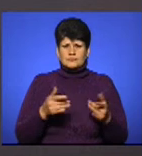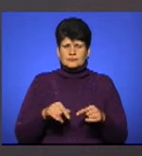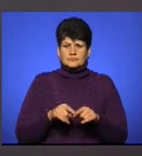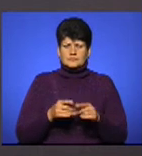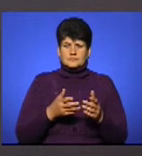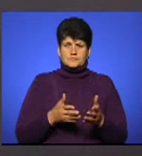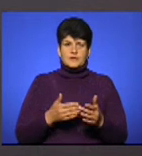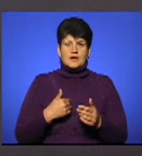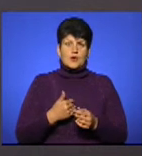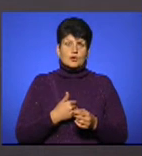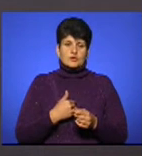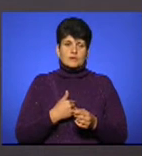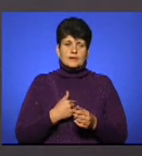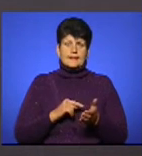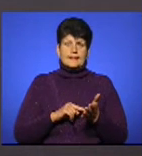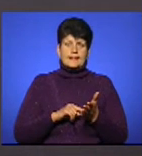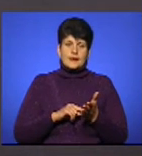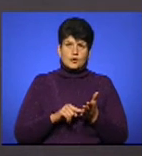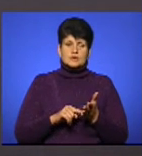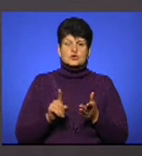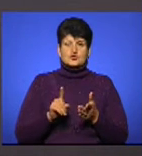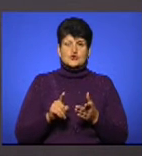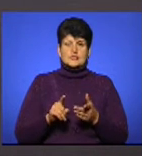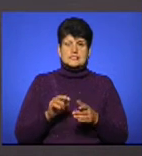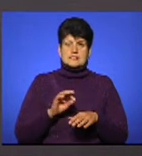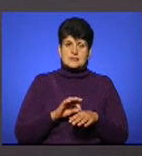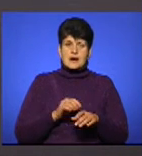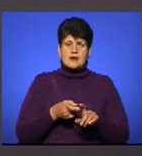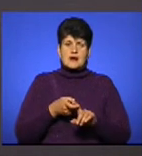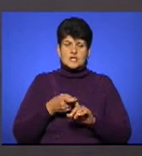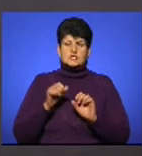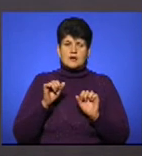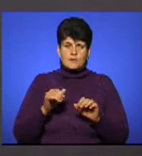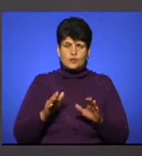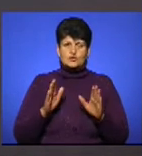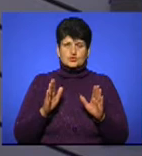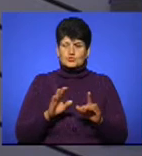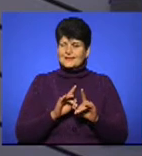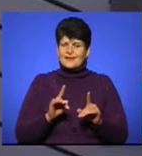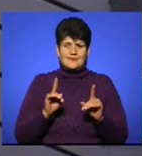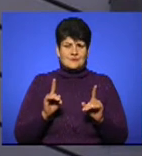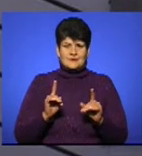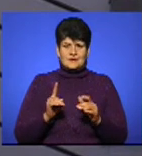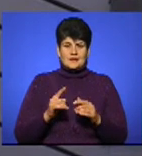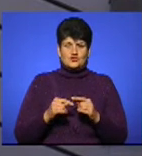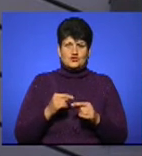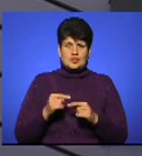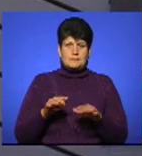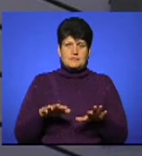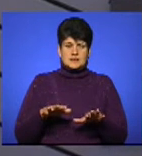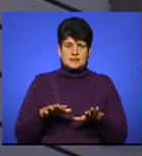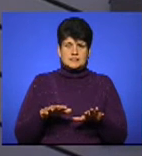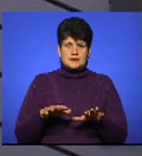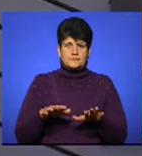Я хотів би ще наголосити, що зараження може відбуватися не тільки через місця з